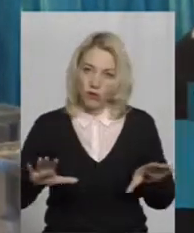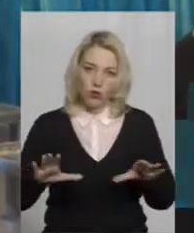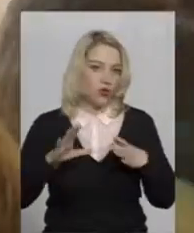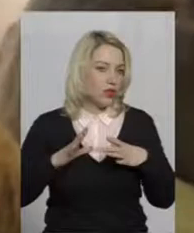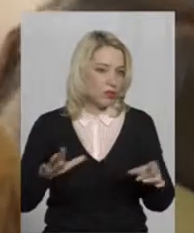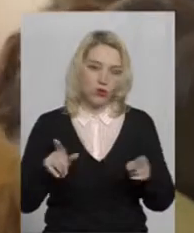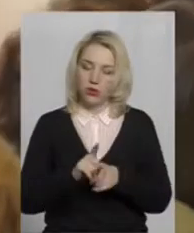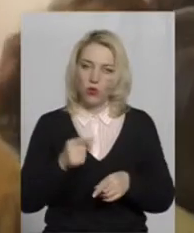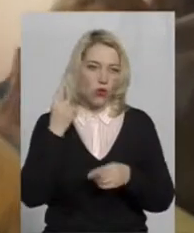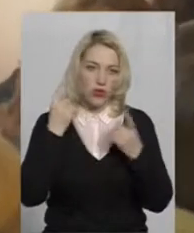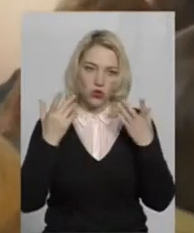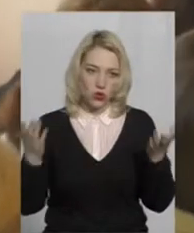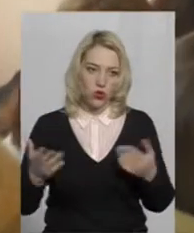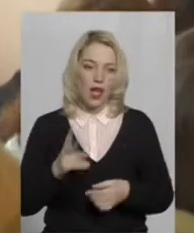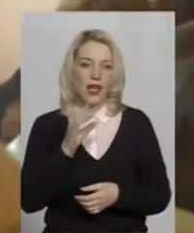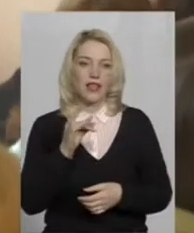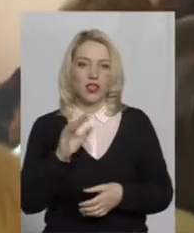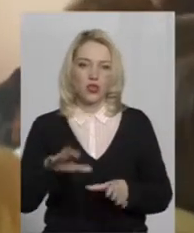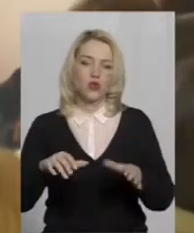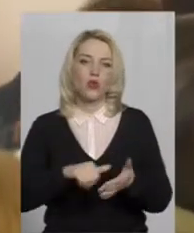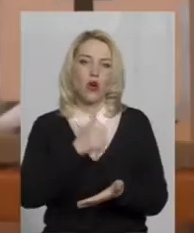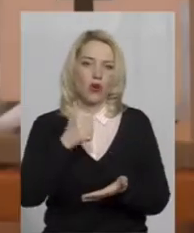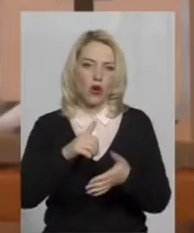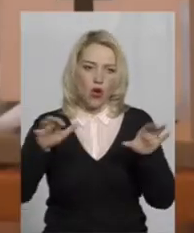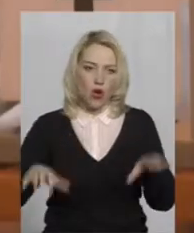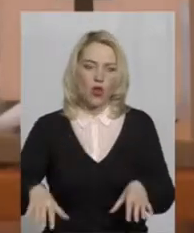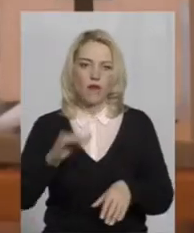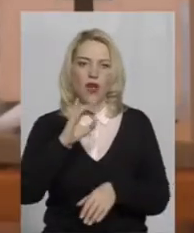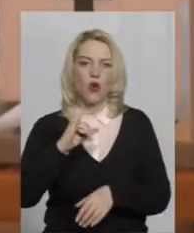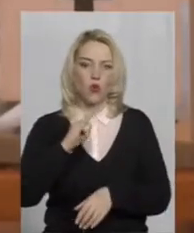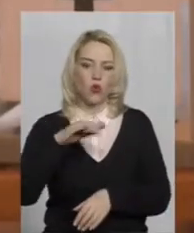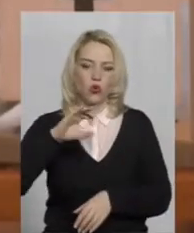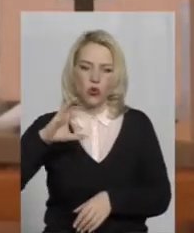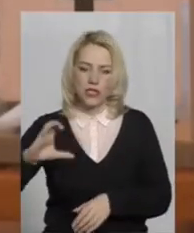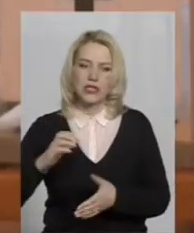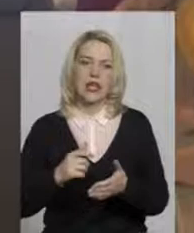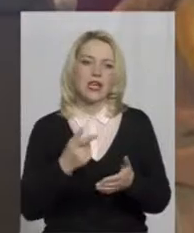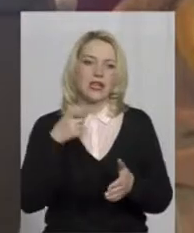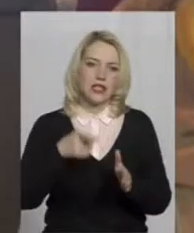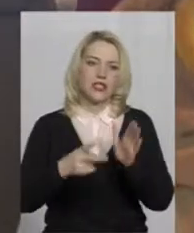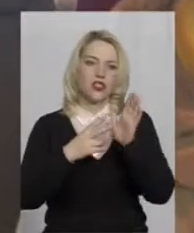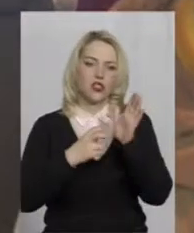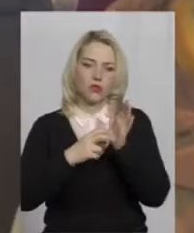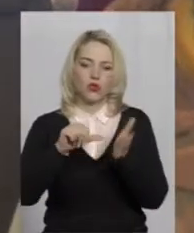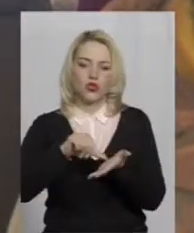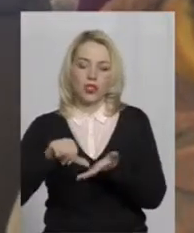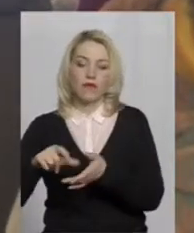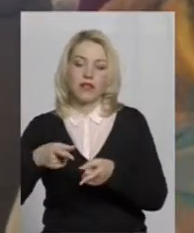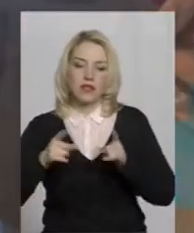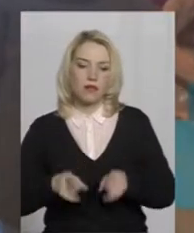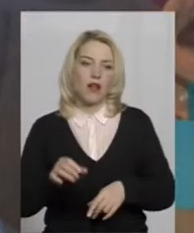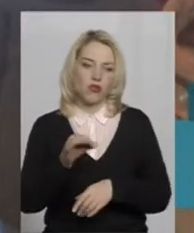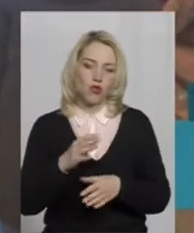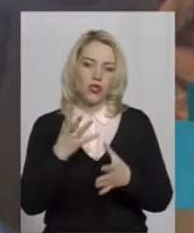про це не чую. Лариса Кирюкищук у чулях Хмельницького обласного організації «УТОС», яка нараховує 1700 членів. Насправді в області багато